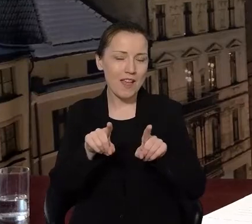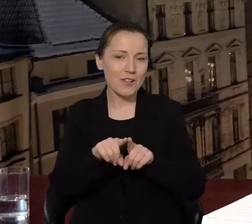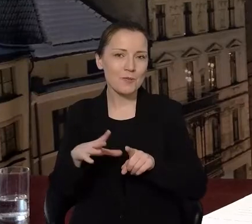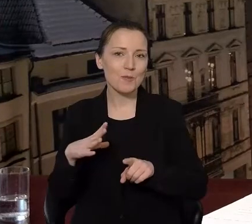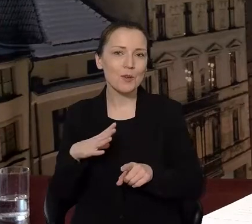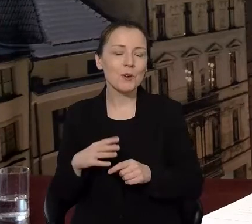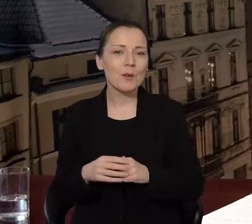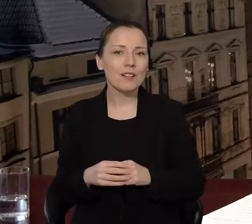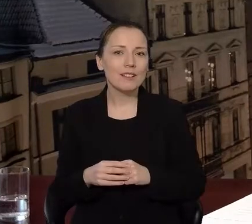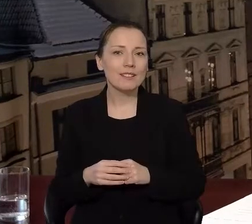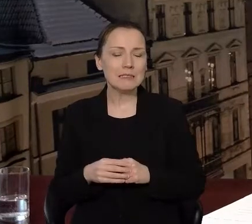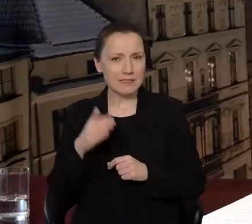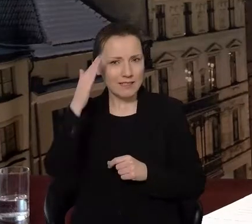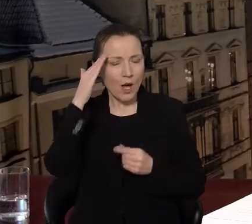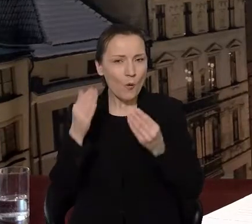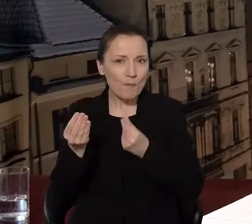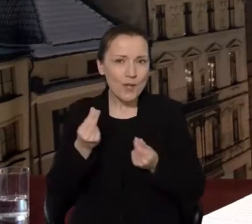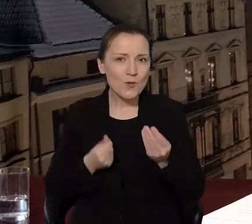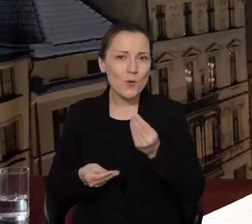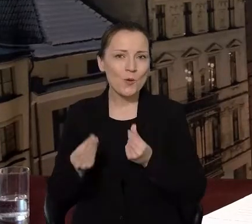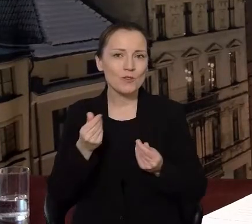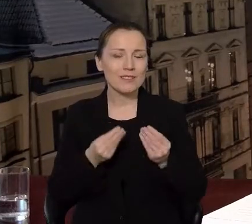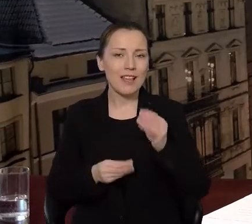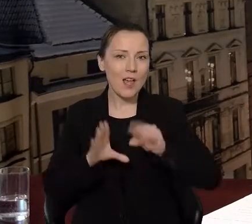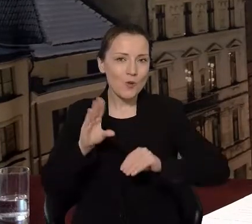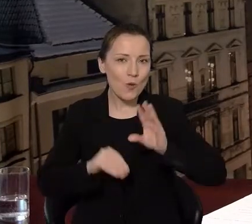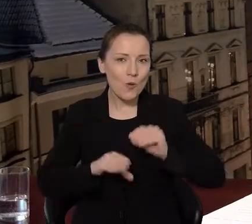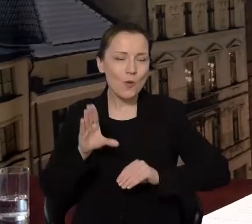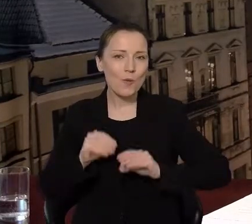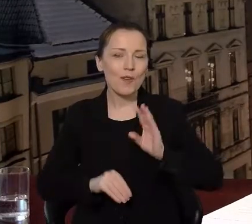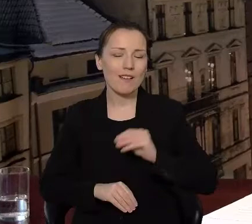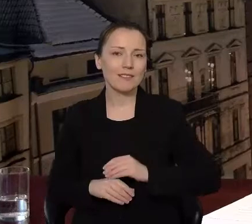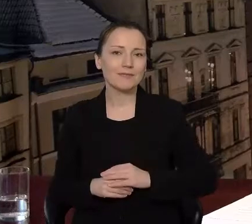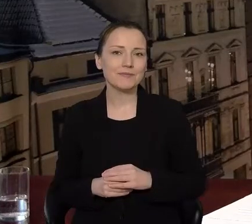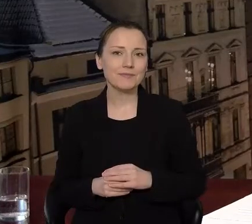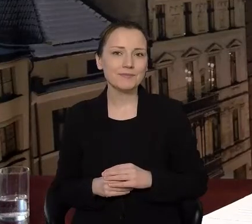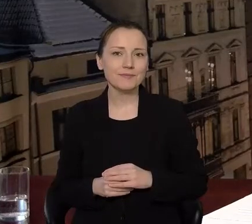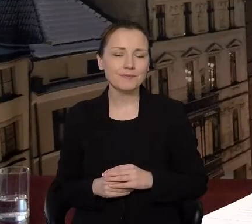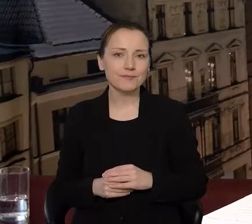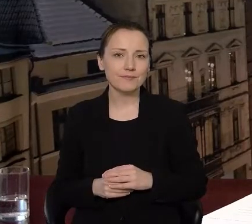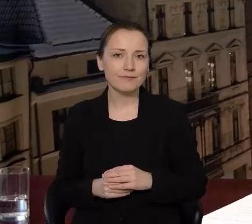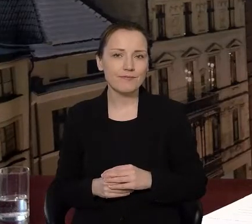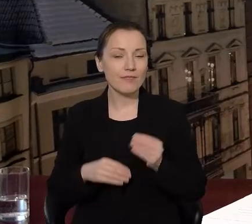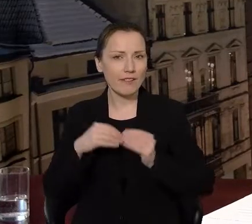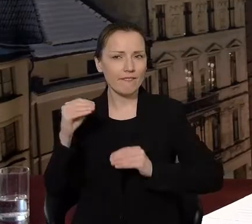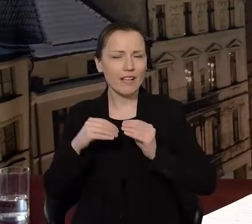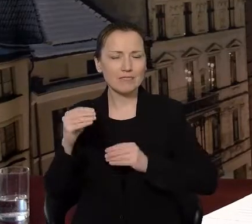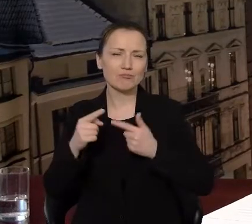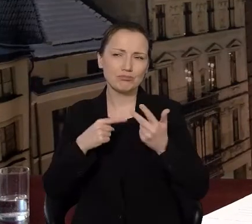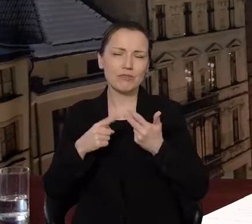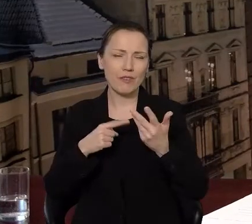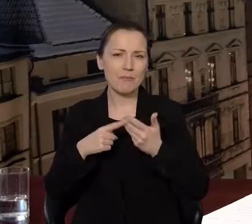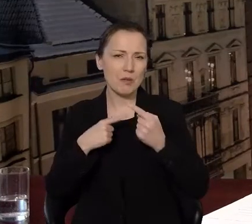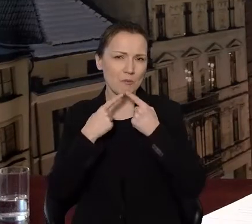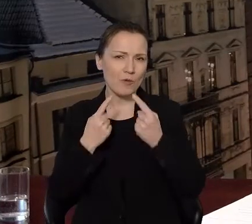na pieniądzu, na ekonomii. Z tych przymiotów znacznie więcej można wymieniać i